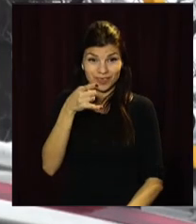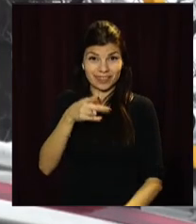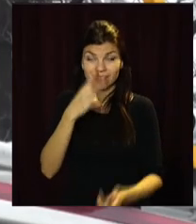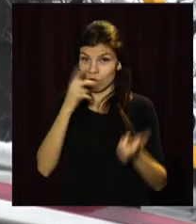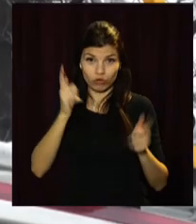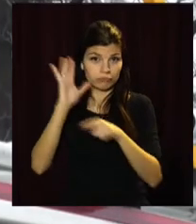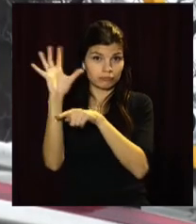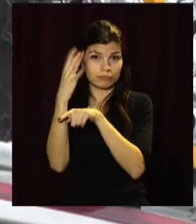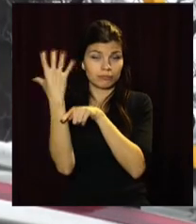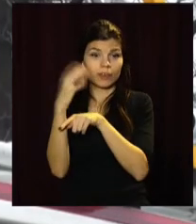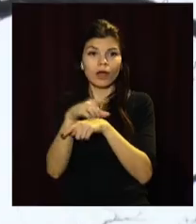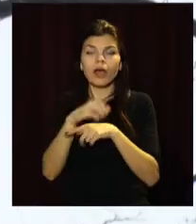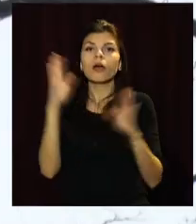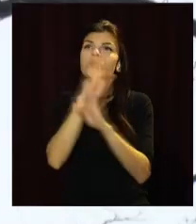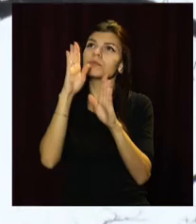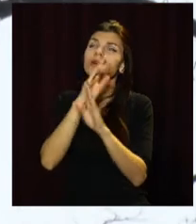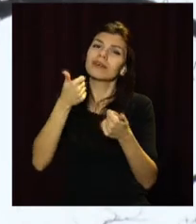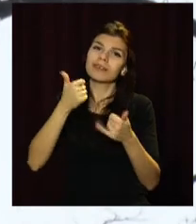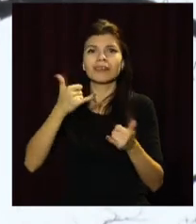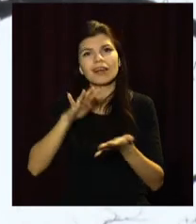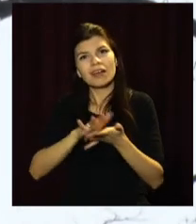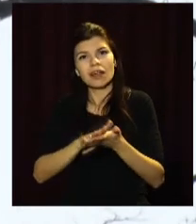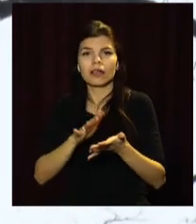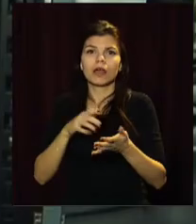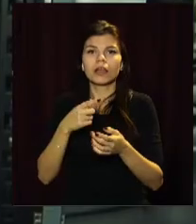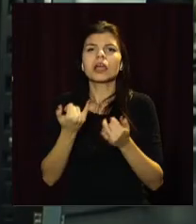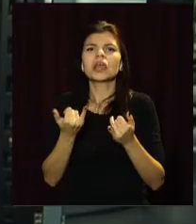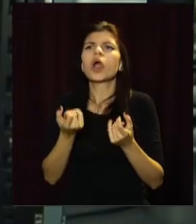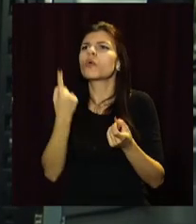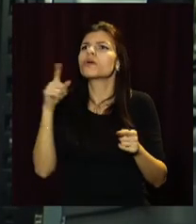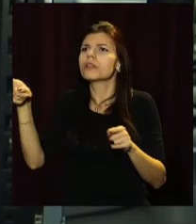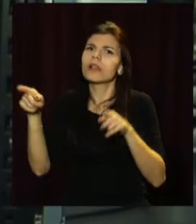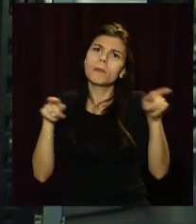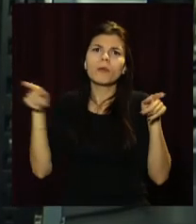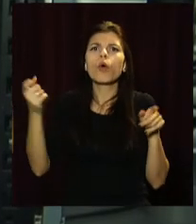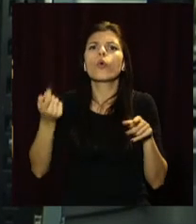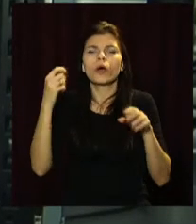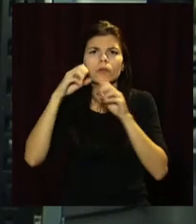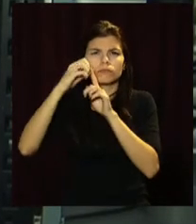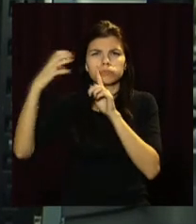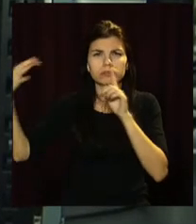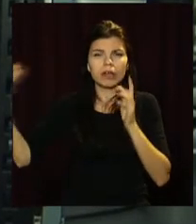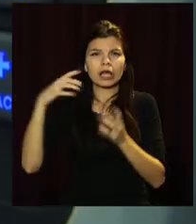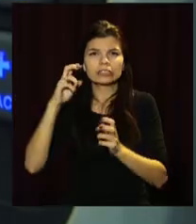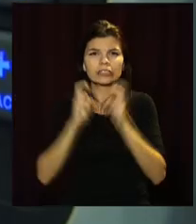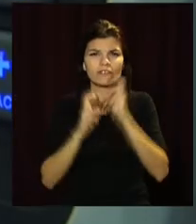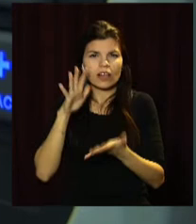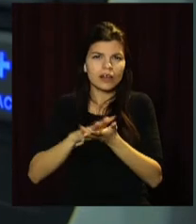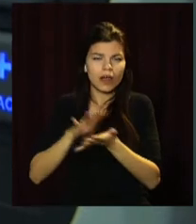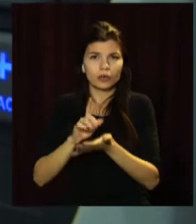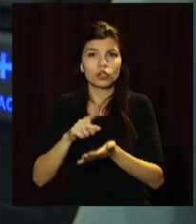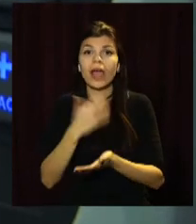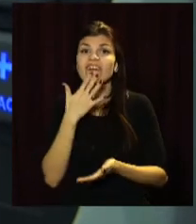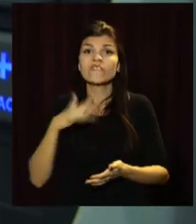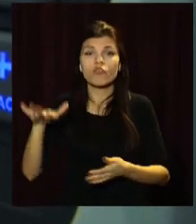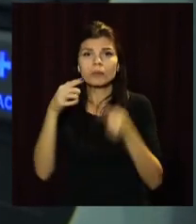визначити рівень забруднення повітря та визначити джерело викидів в атмосферу. Обладнання всередині відповідає європейським стандартам, запевняють